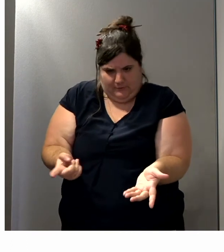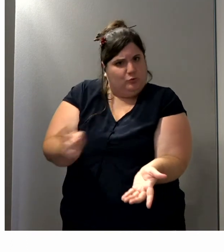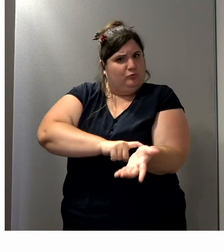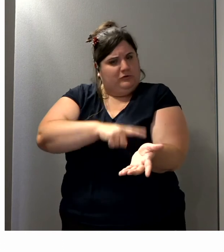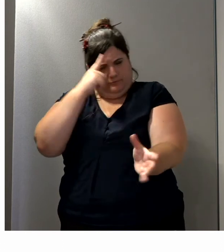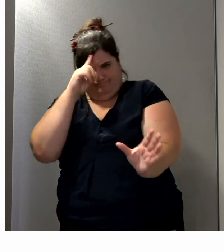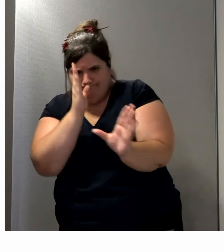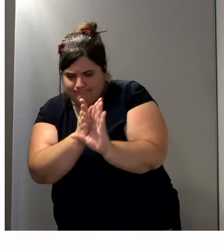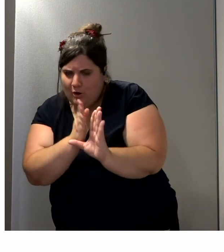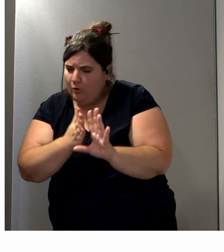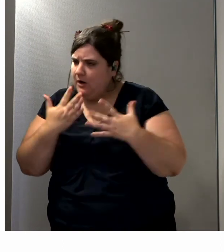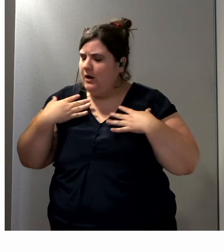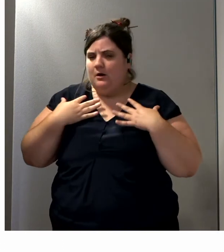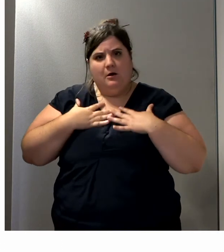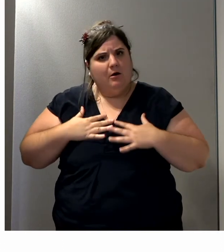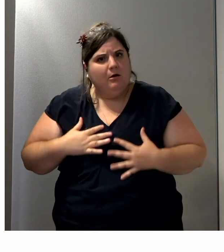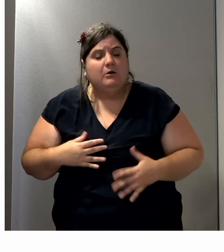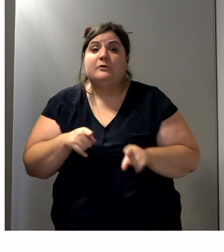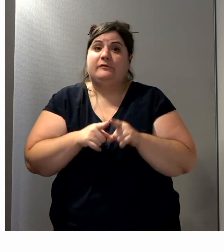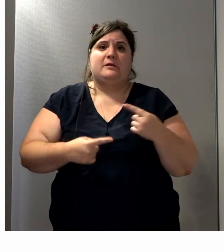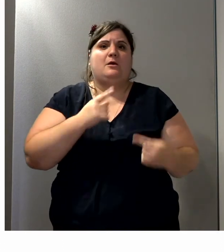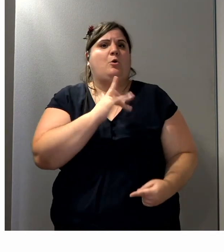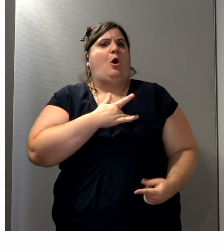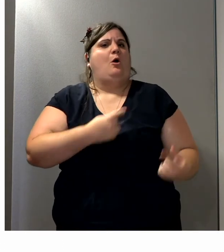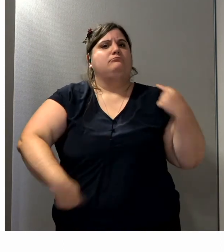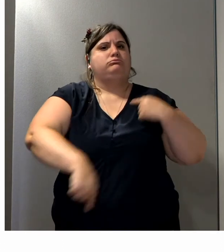-être et leurs conditions neurologiques, cardiovasculaires, etc.